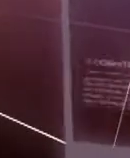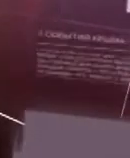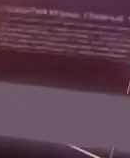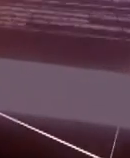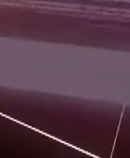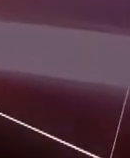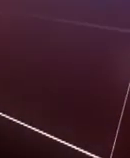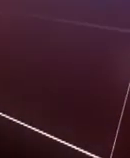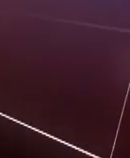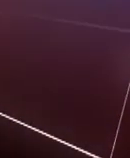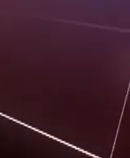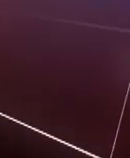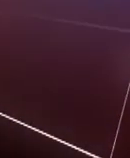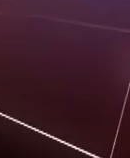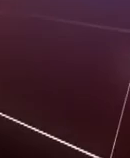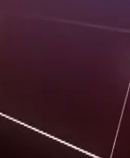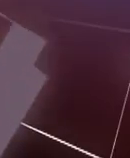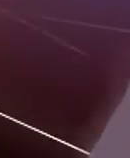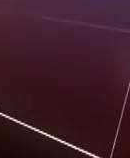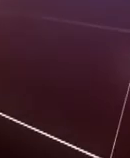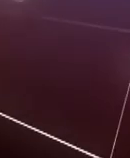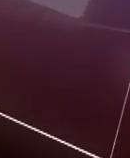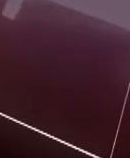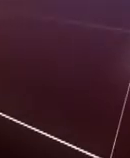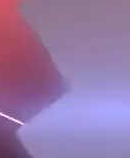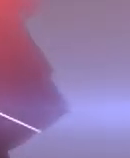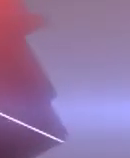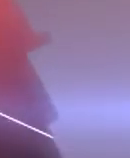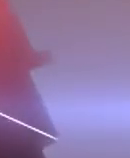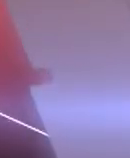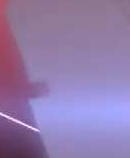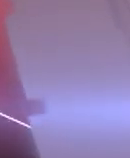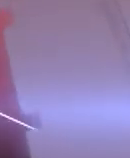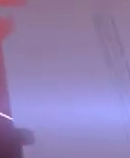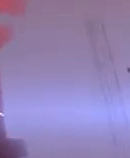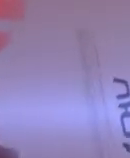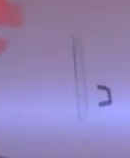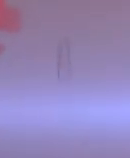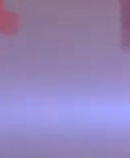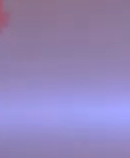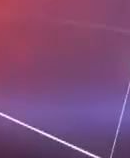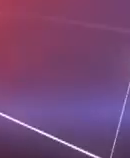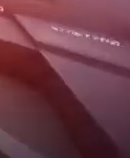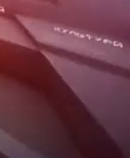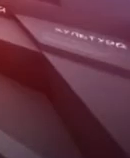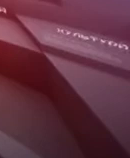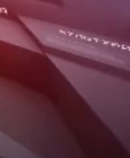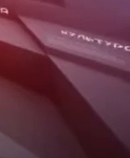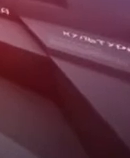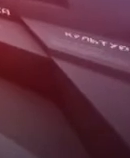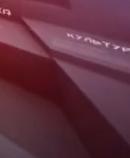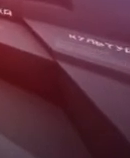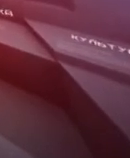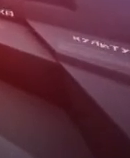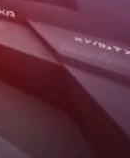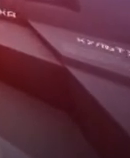Редактор субтитров.Семкин Корректор.Егорова Корректор А